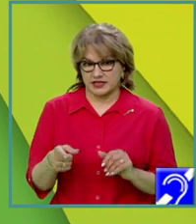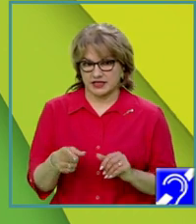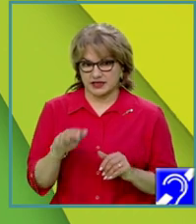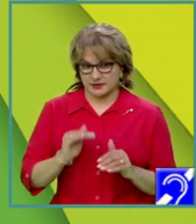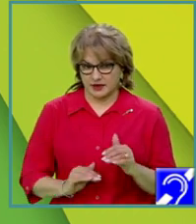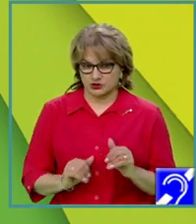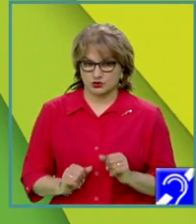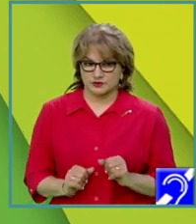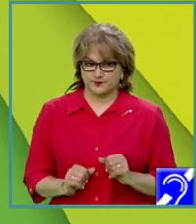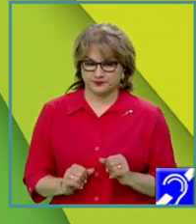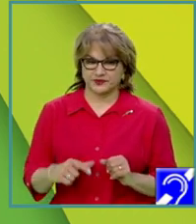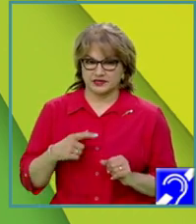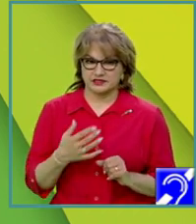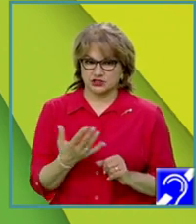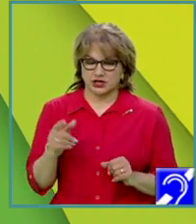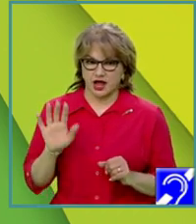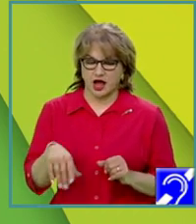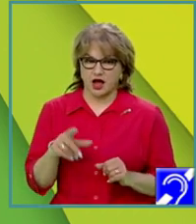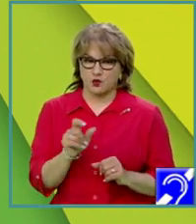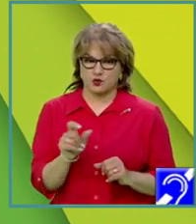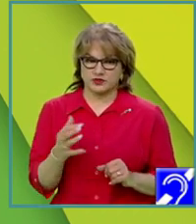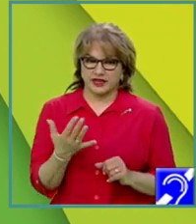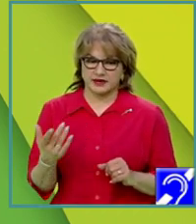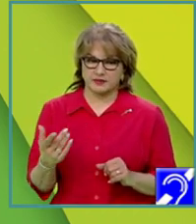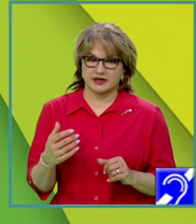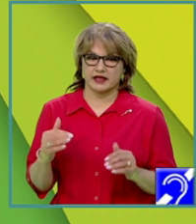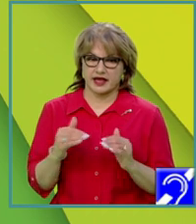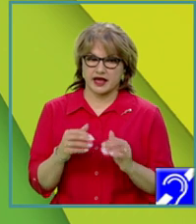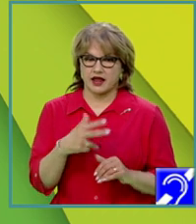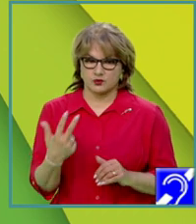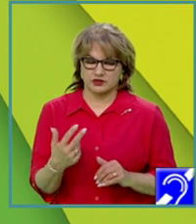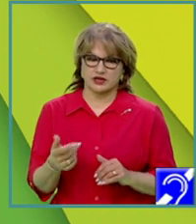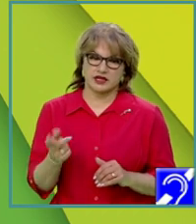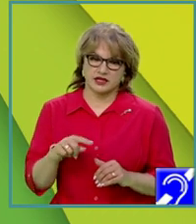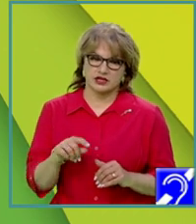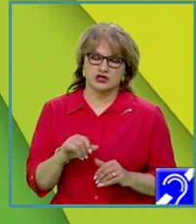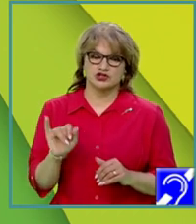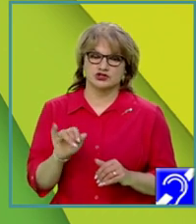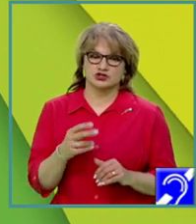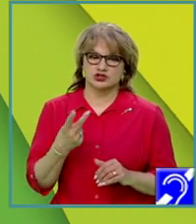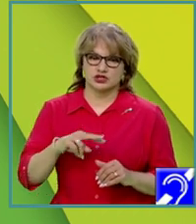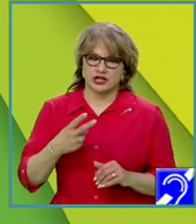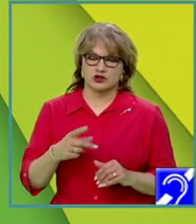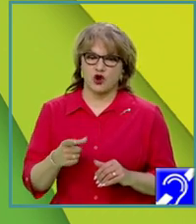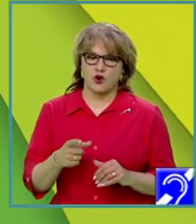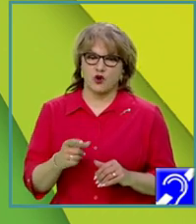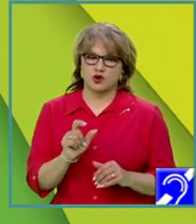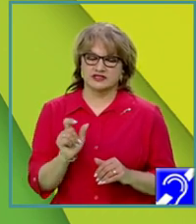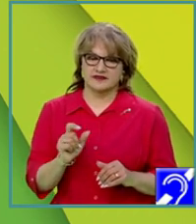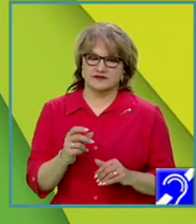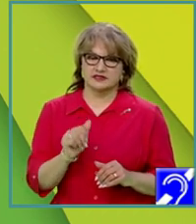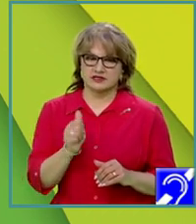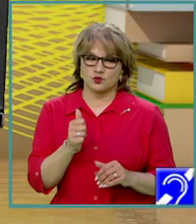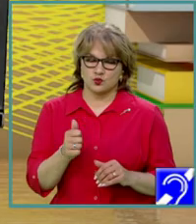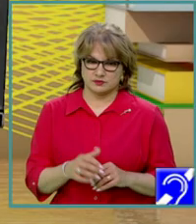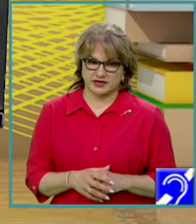mai jos. Sunt cele care au termenii egal cu 3 și cele două secvențe cu termenii egal cu